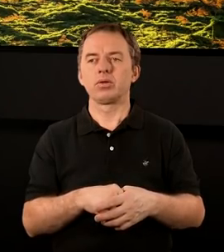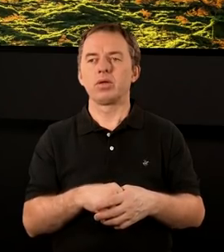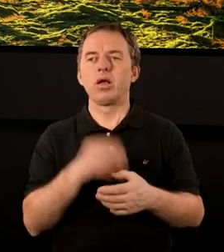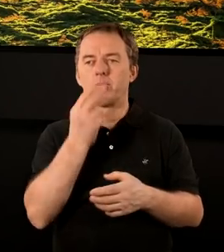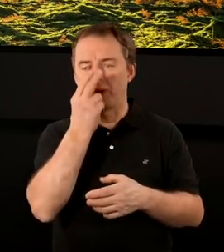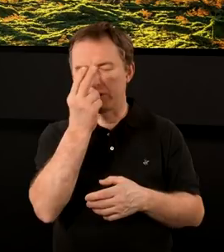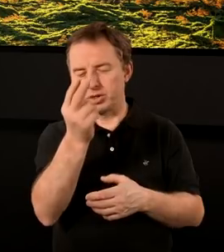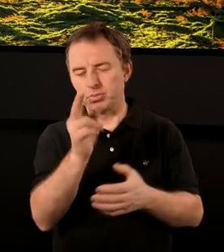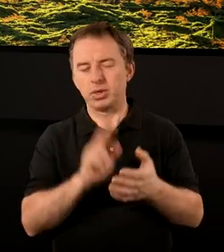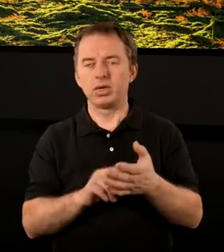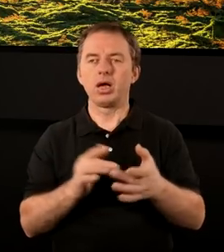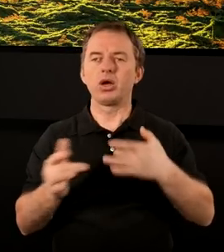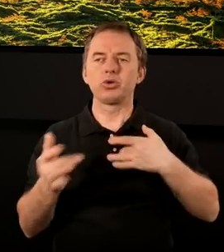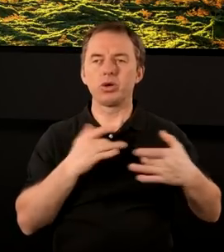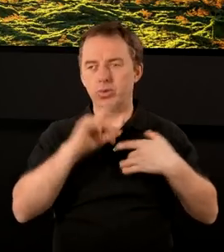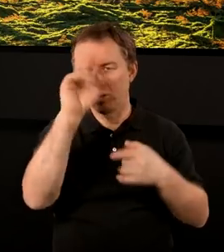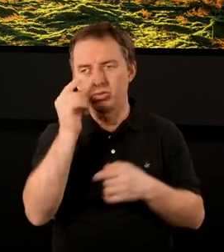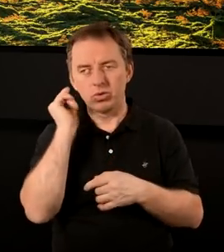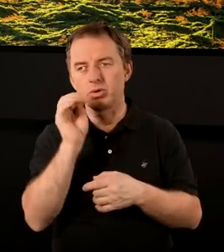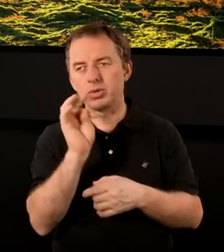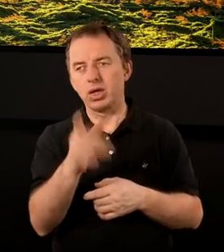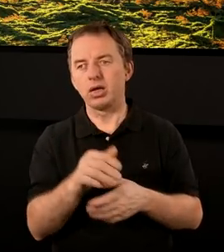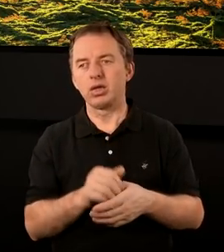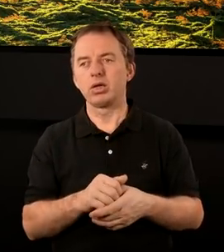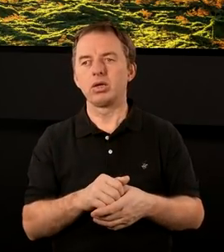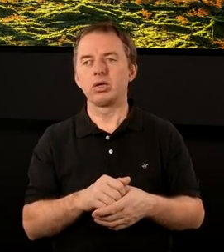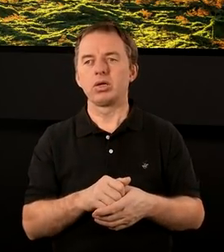Kiedy patrzymy na cierpienia ludzi, czasami słyszymy tak.